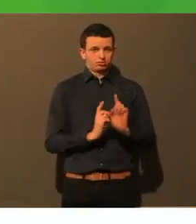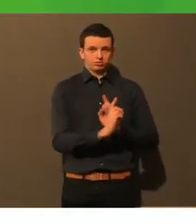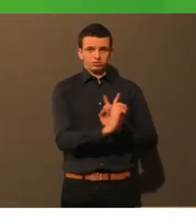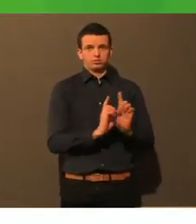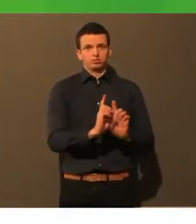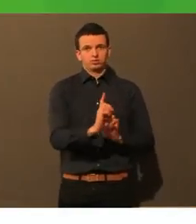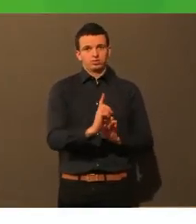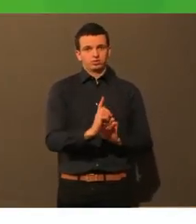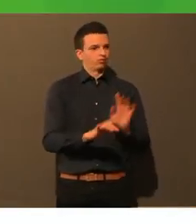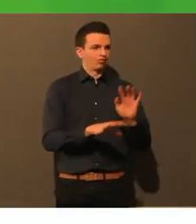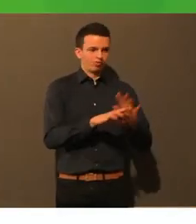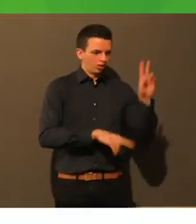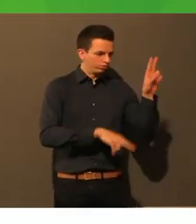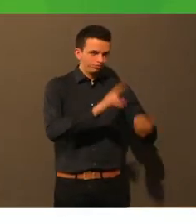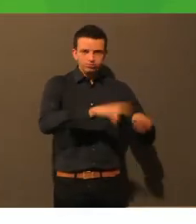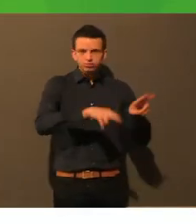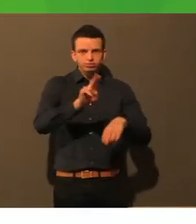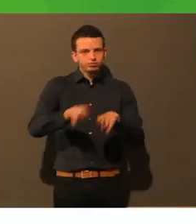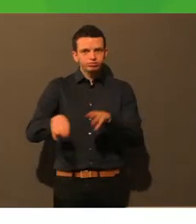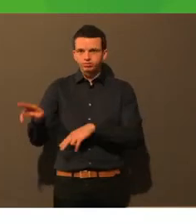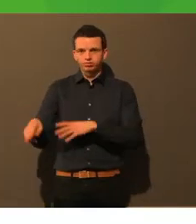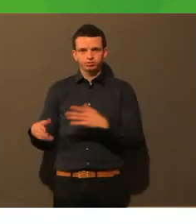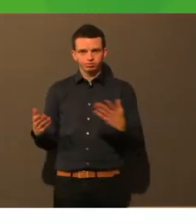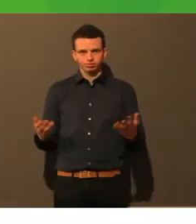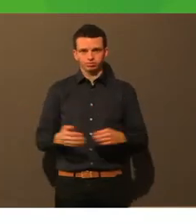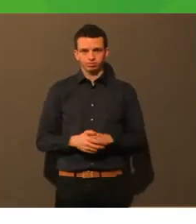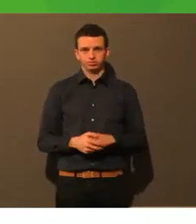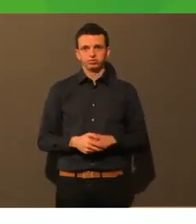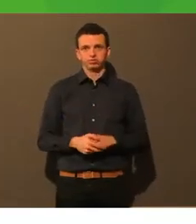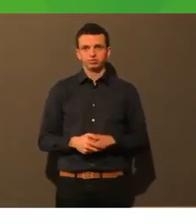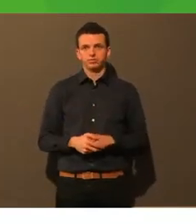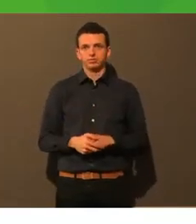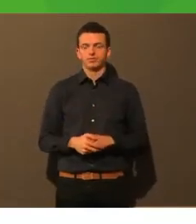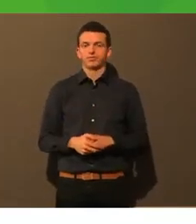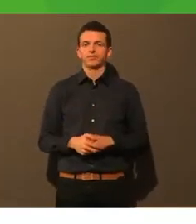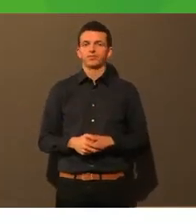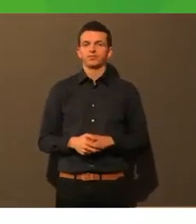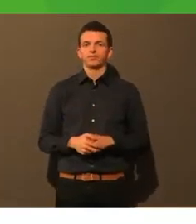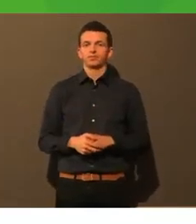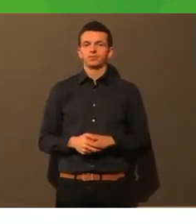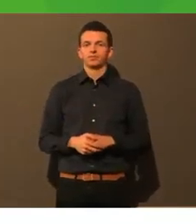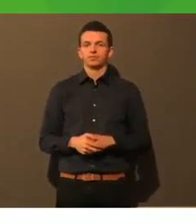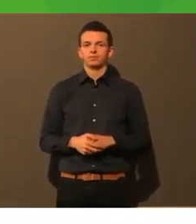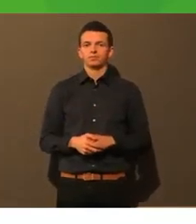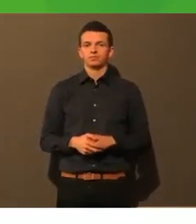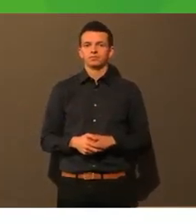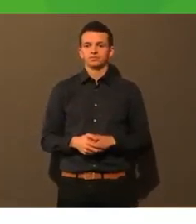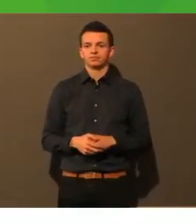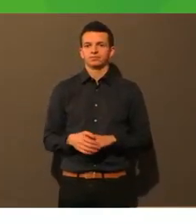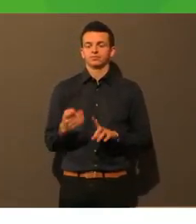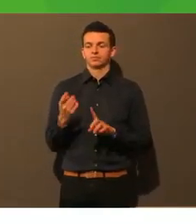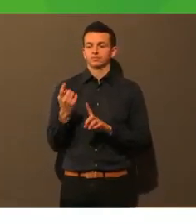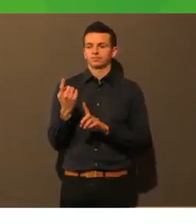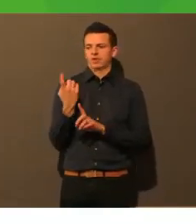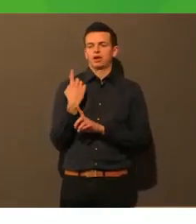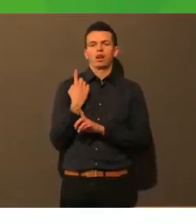und wir haben ja letztens festgestellt, also bei Punkt eins, da ging es ja darum, dass die